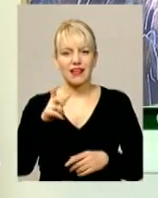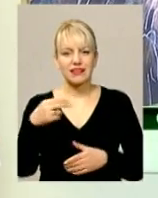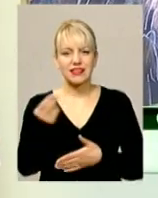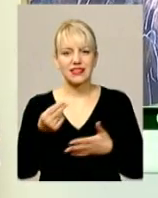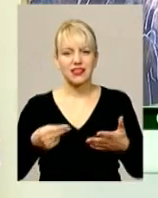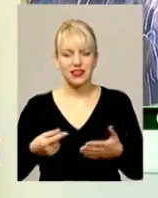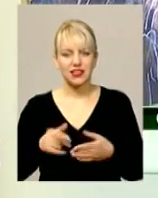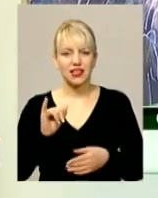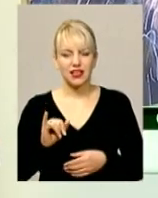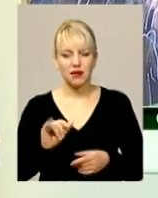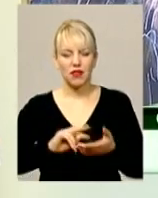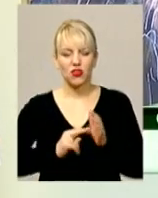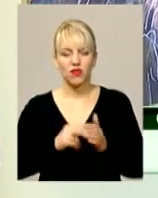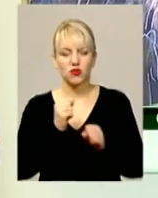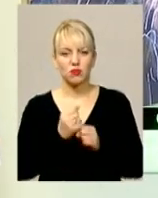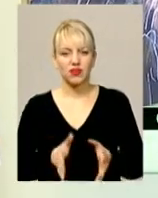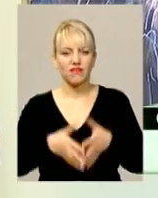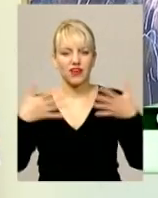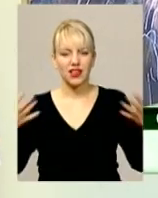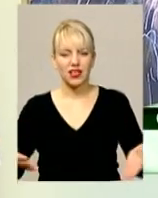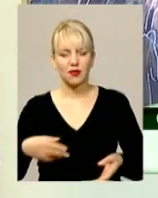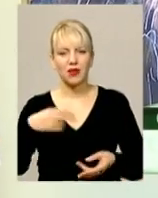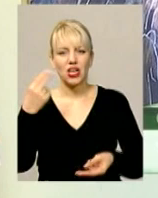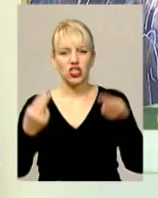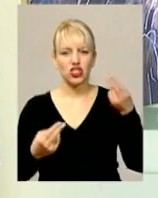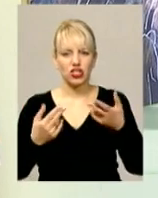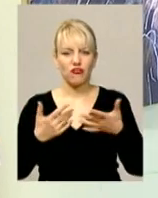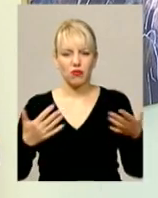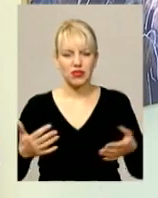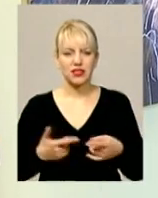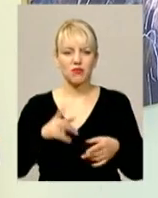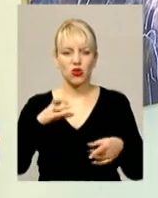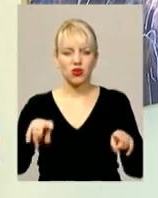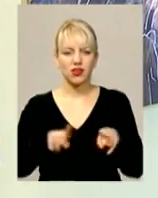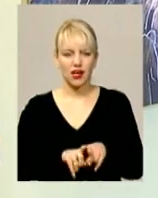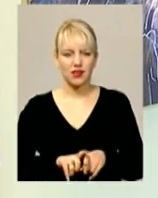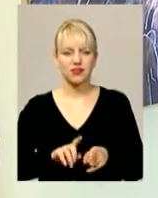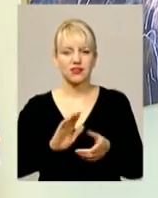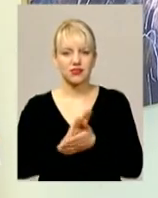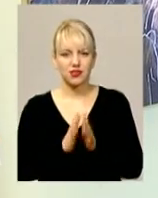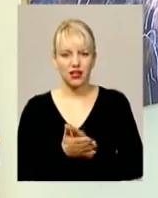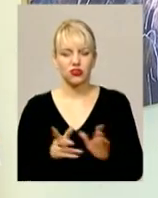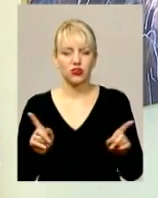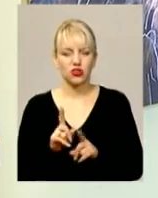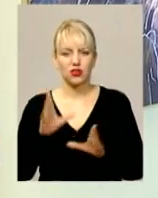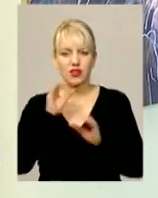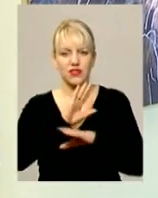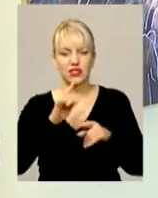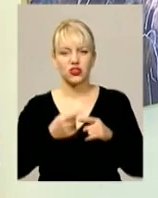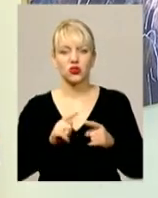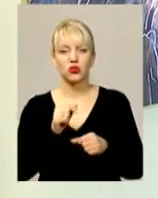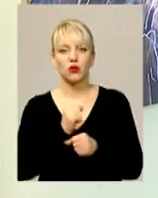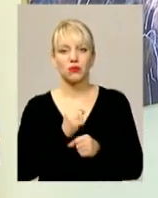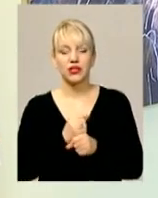він зробити їх великими, живописними, бографічними творами. Але так, на жаль, склалося, що він не встиг того зробити. І тому